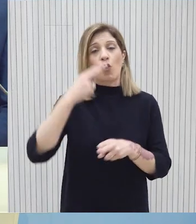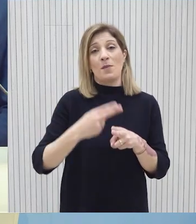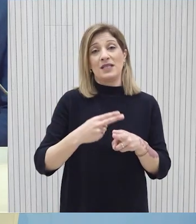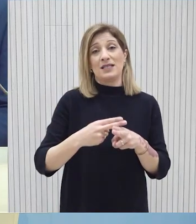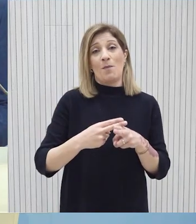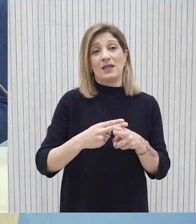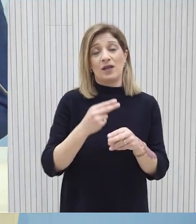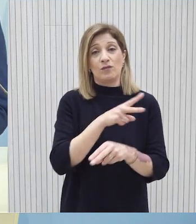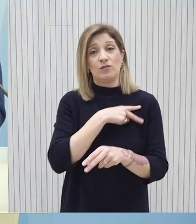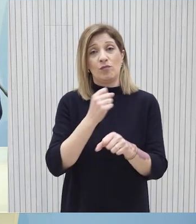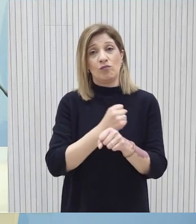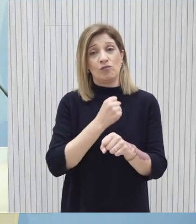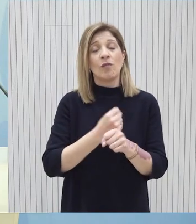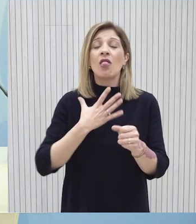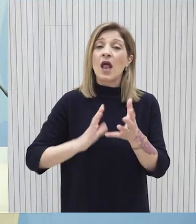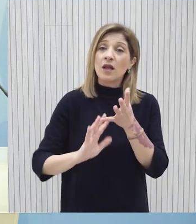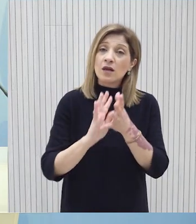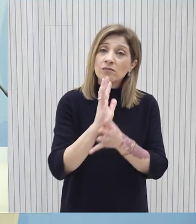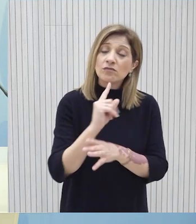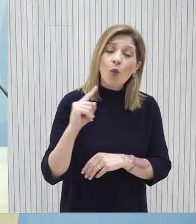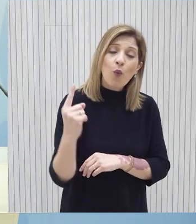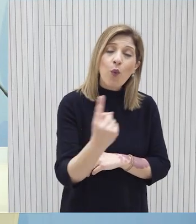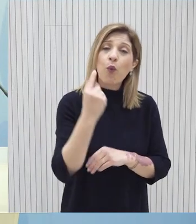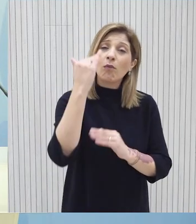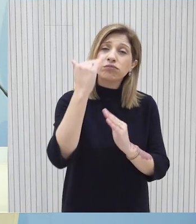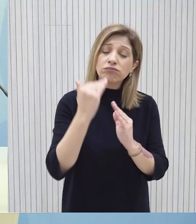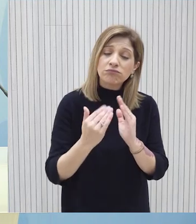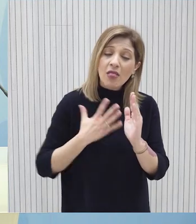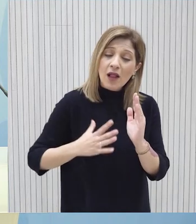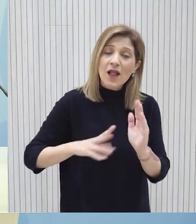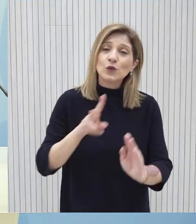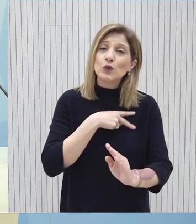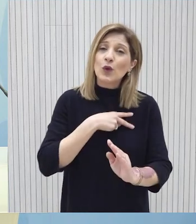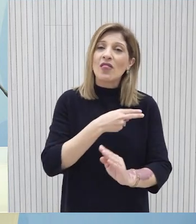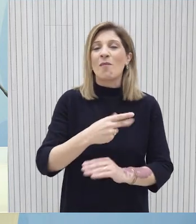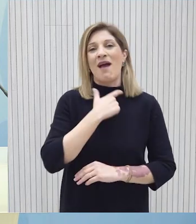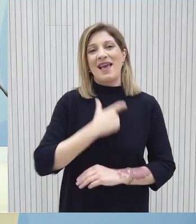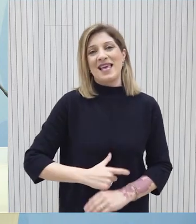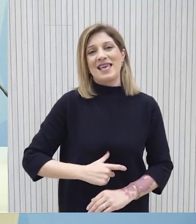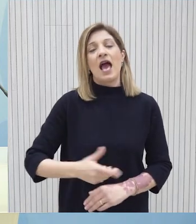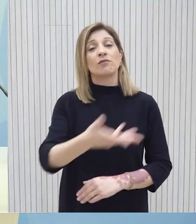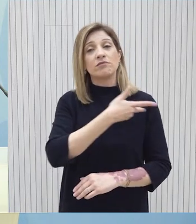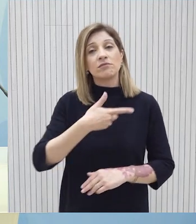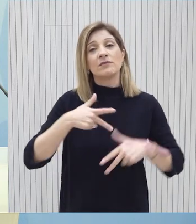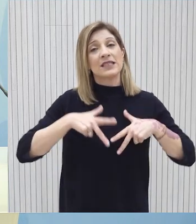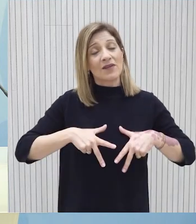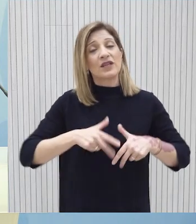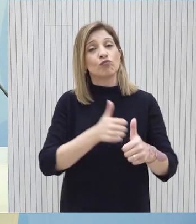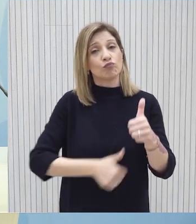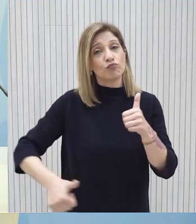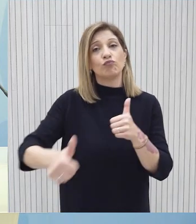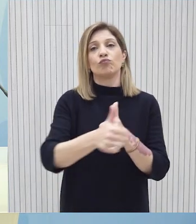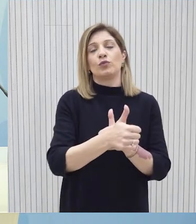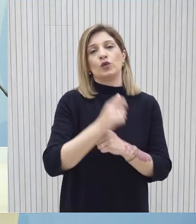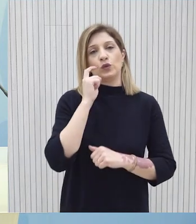και η επιβεβλημένη αναβάθμιση σε όλα τα επίπεδα των παρεχόμενων υπηρεσιών υγείας αποτελούν βασικές προτεραιότητες για την